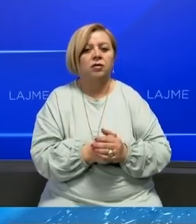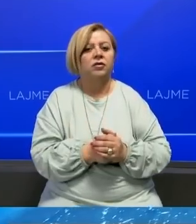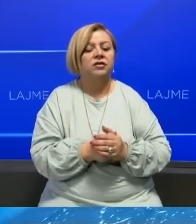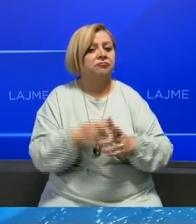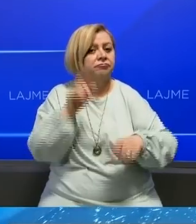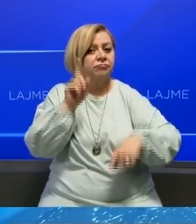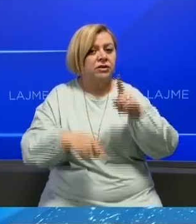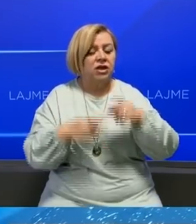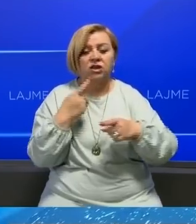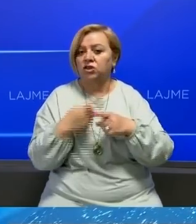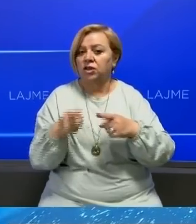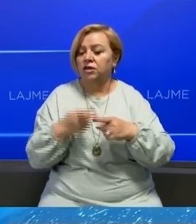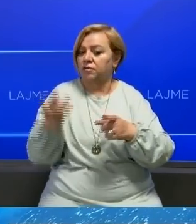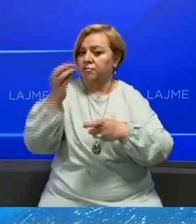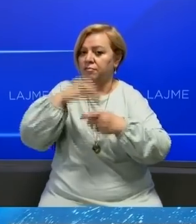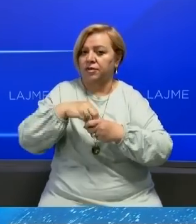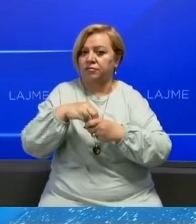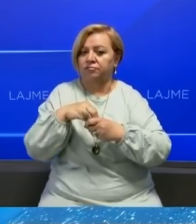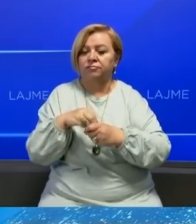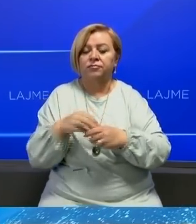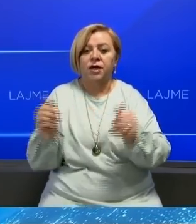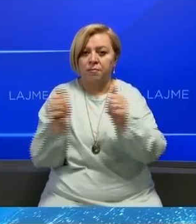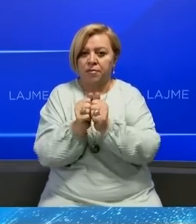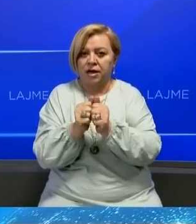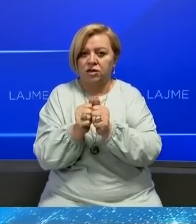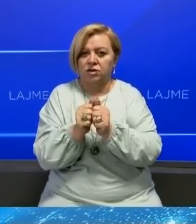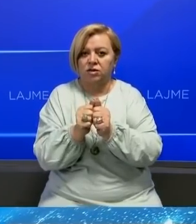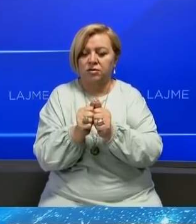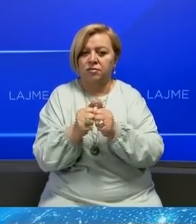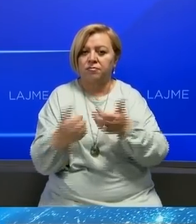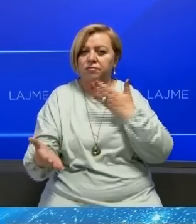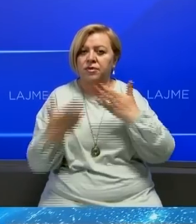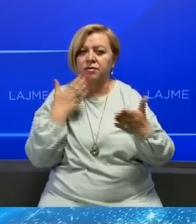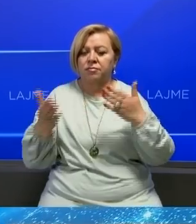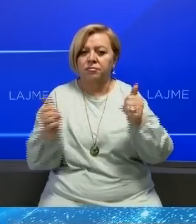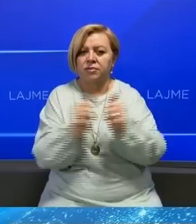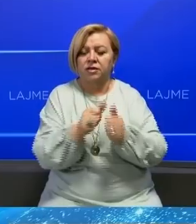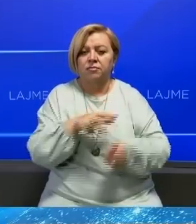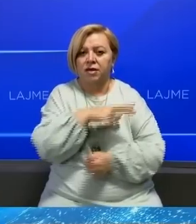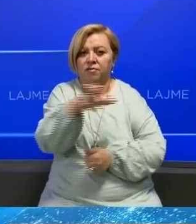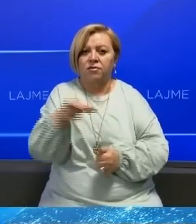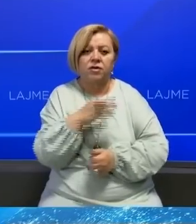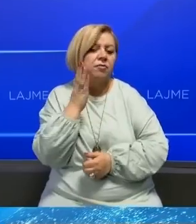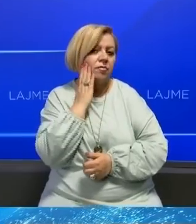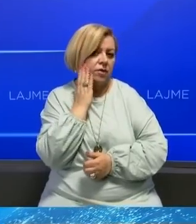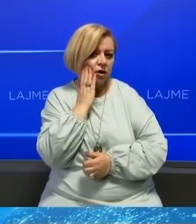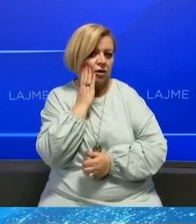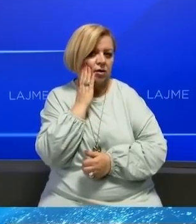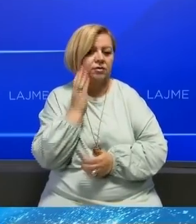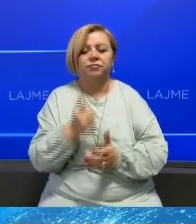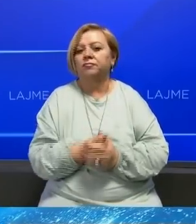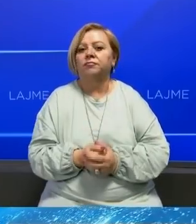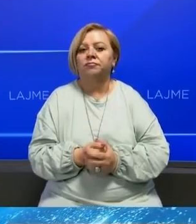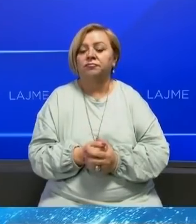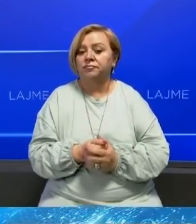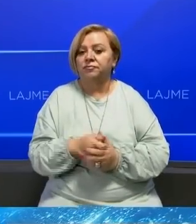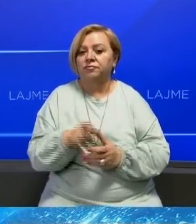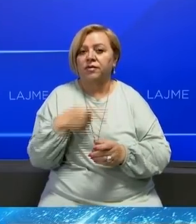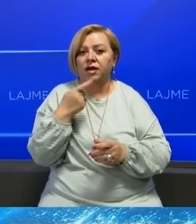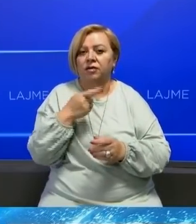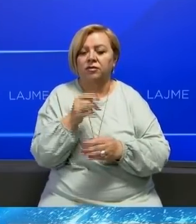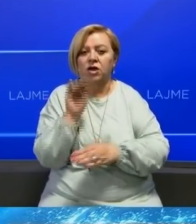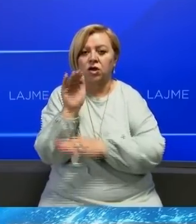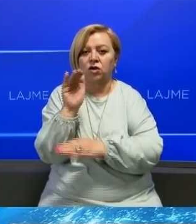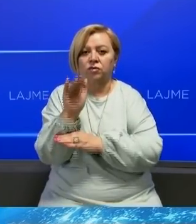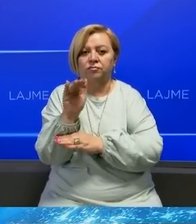disa nga qështje të përfshira në deklaratën e përbashkët që dolin nga samiti bashkimit evropian dhe shtetëve të bashkuarat e Amerikës. Në këtë pjesë të